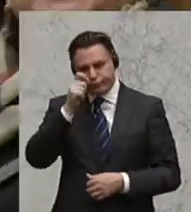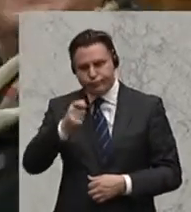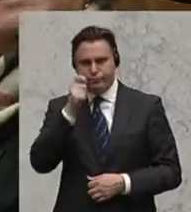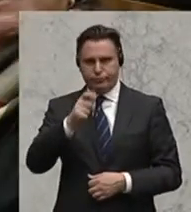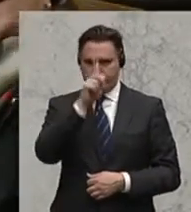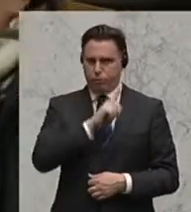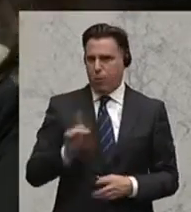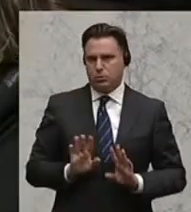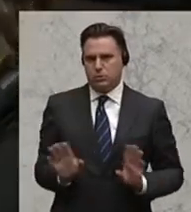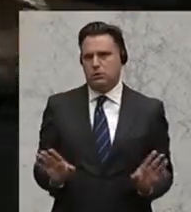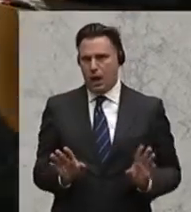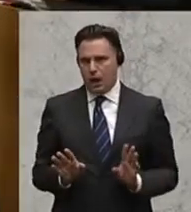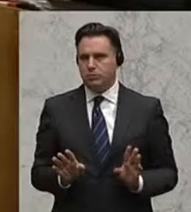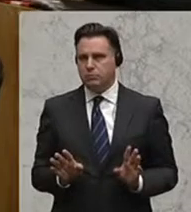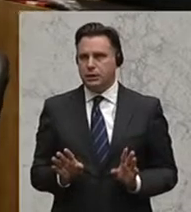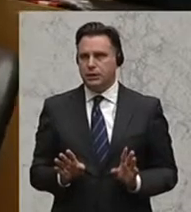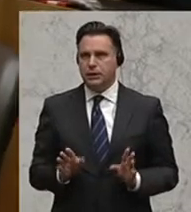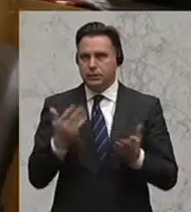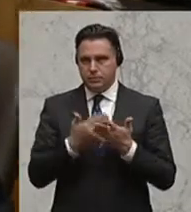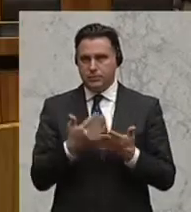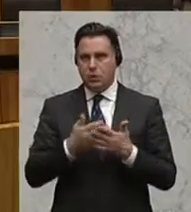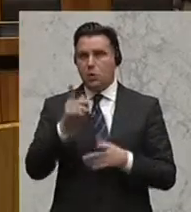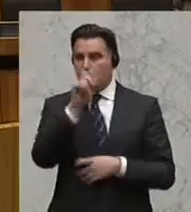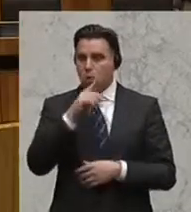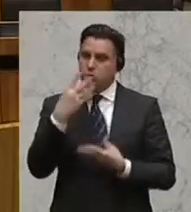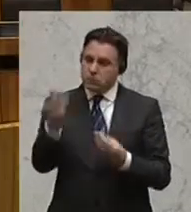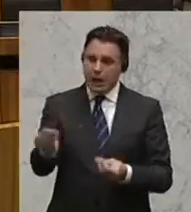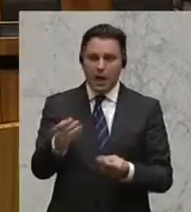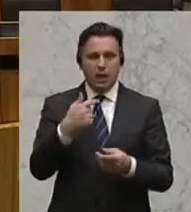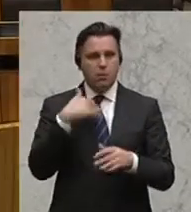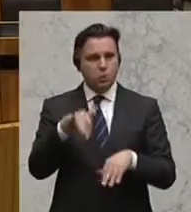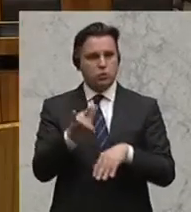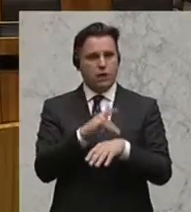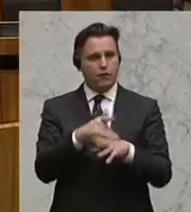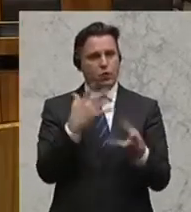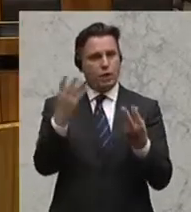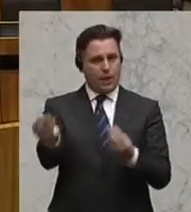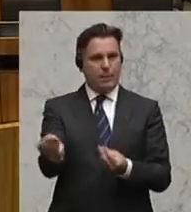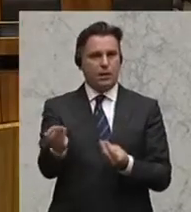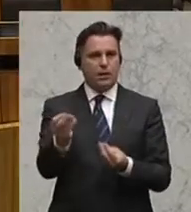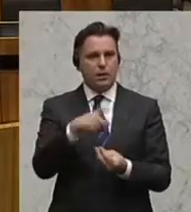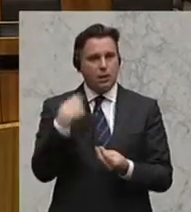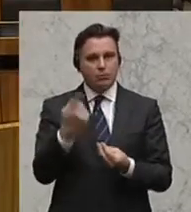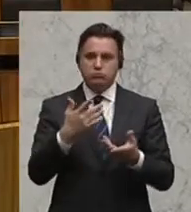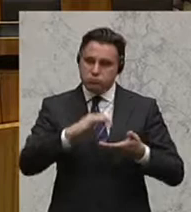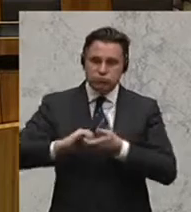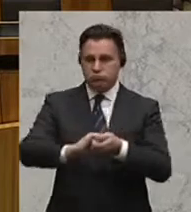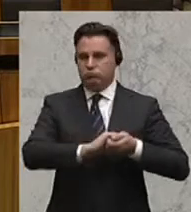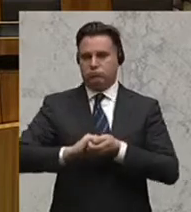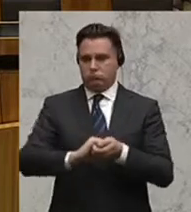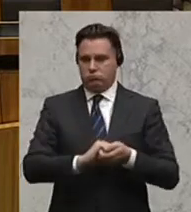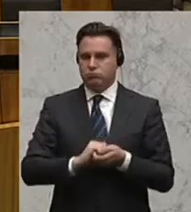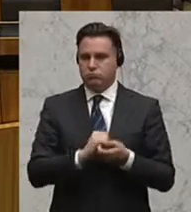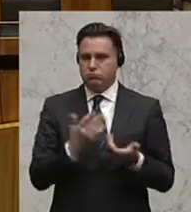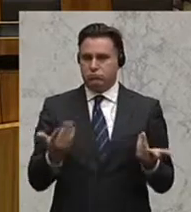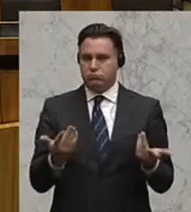Kolleginnen und Kollegen, und geben wir der Polizei das Gefühl, dass wir ein Ganzes sind. Ich glaube, Sie haben